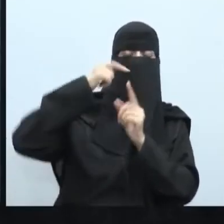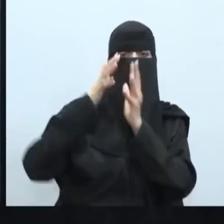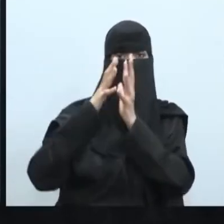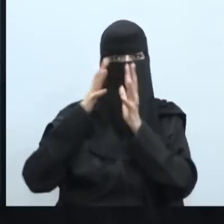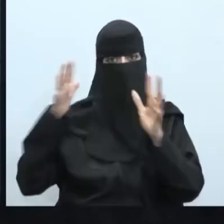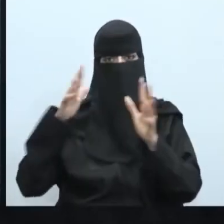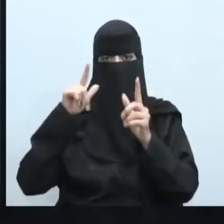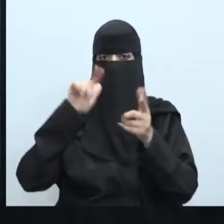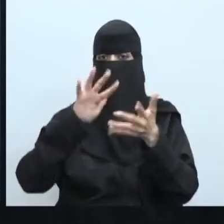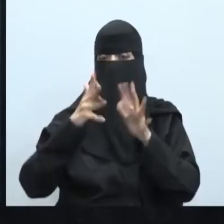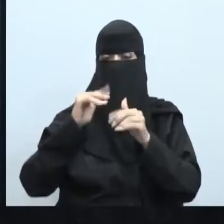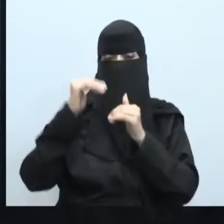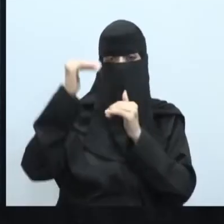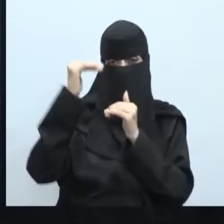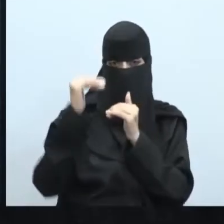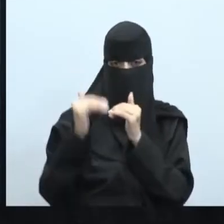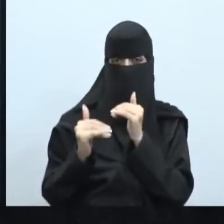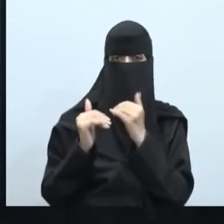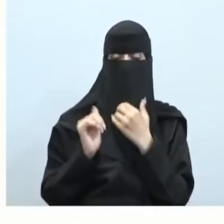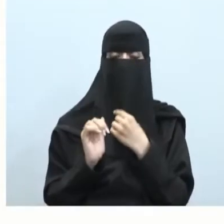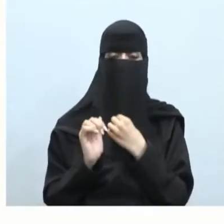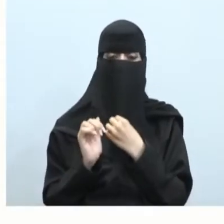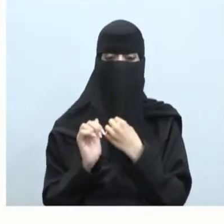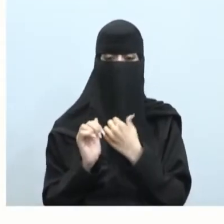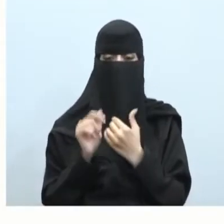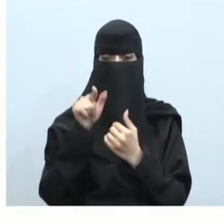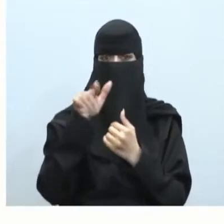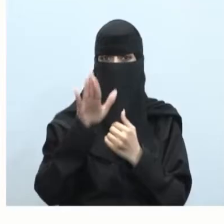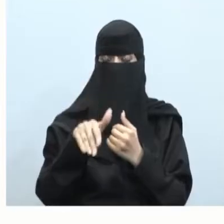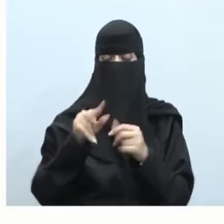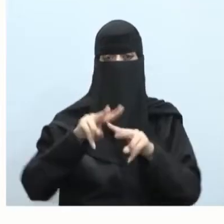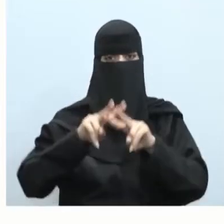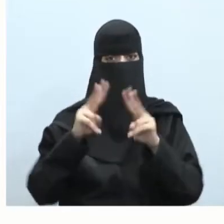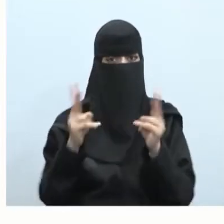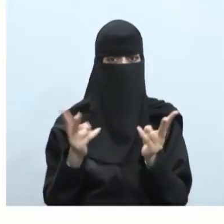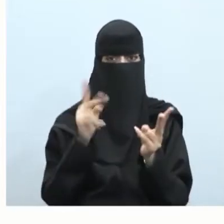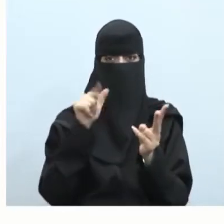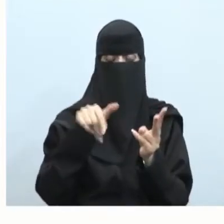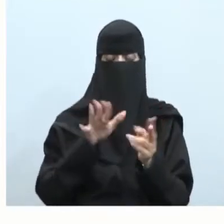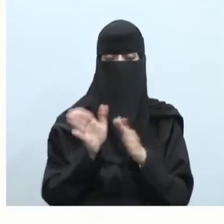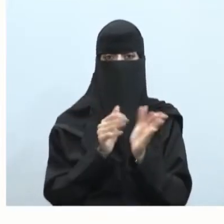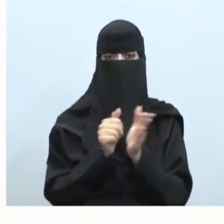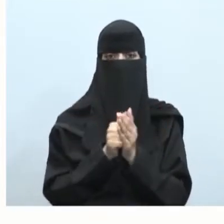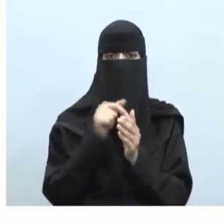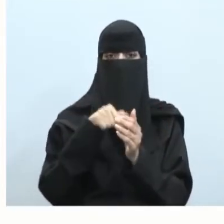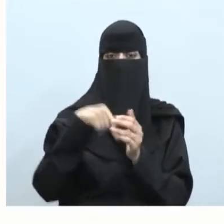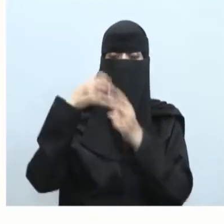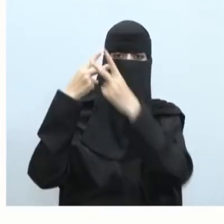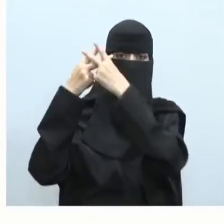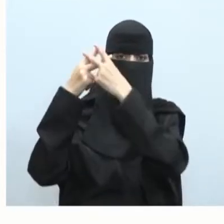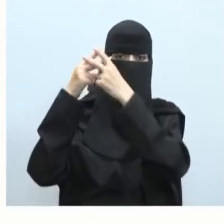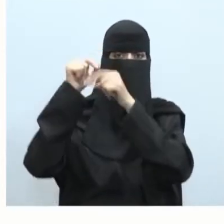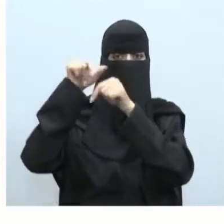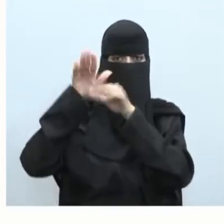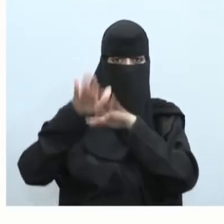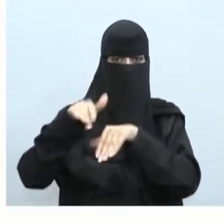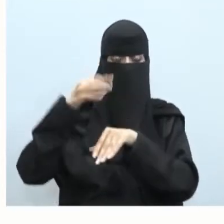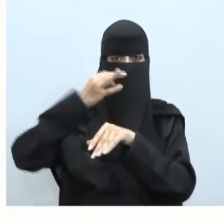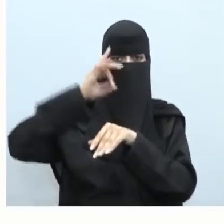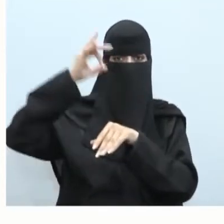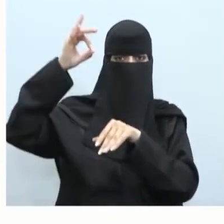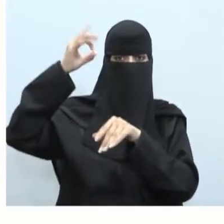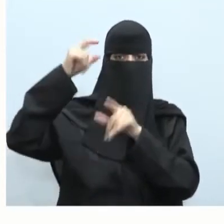النجوم تكون أقل من غيرها فلذلك تختلف النجوم في لمعانها